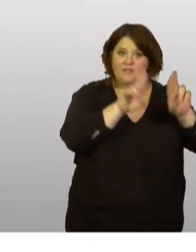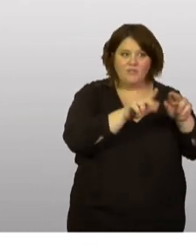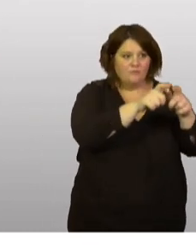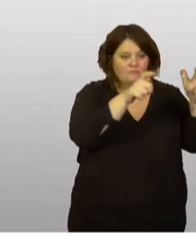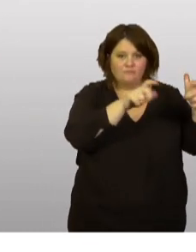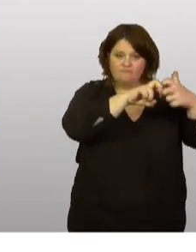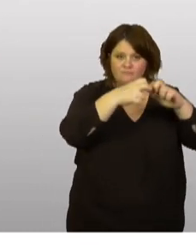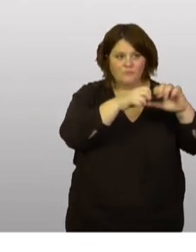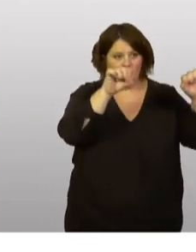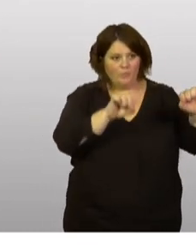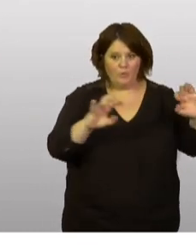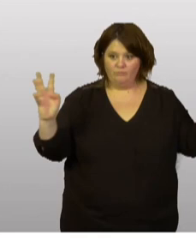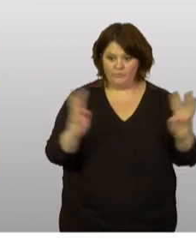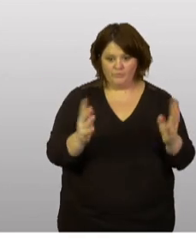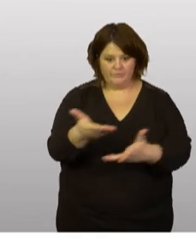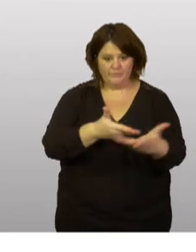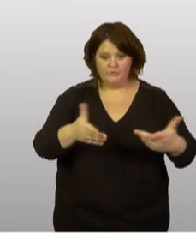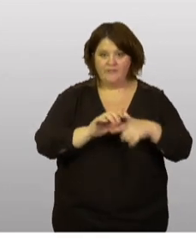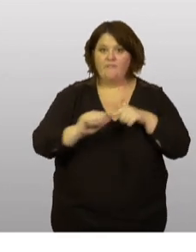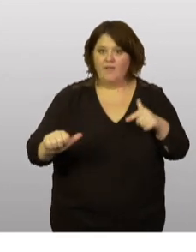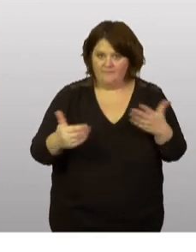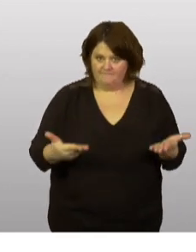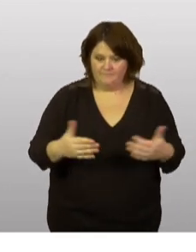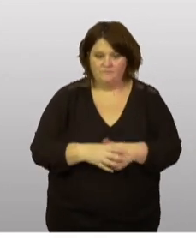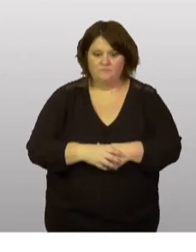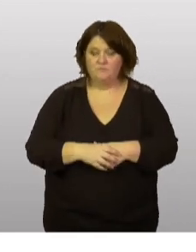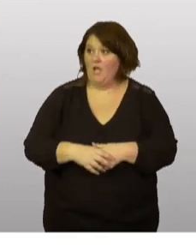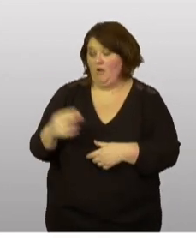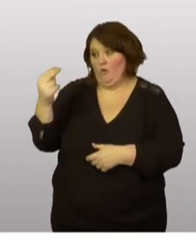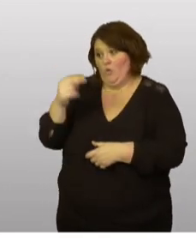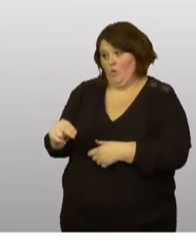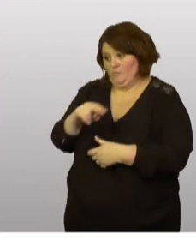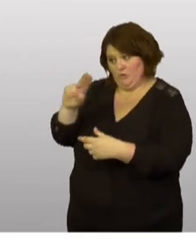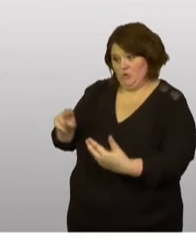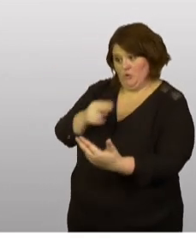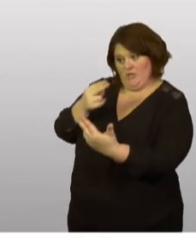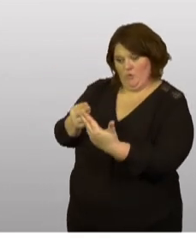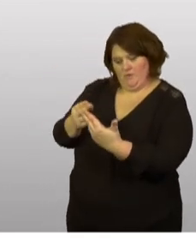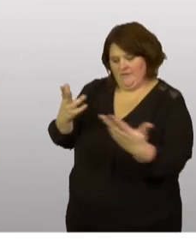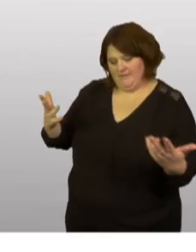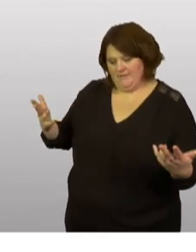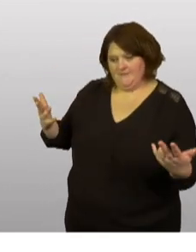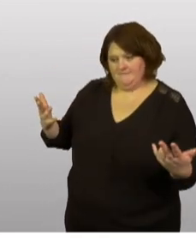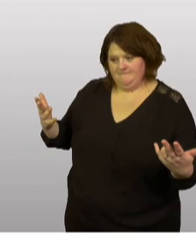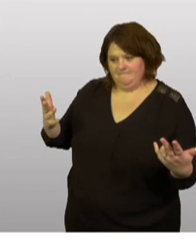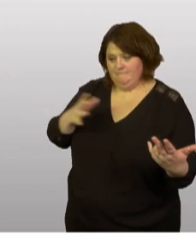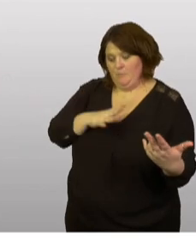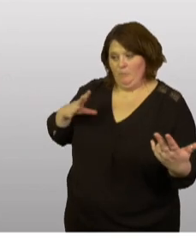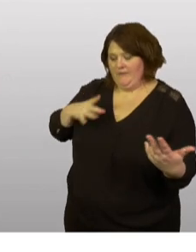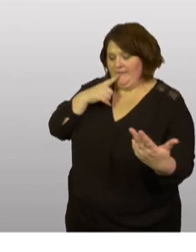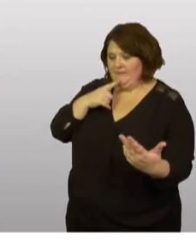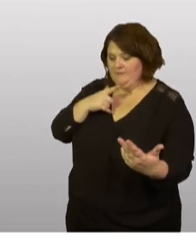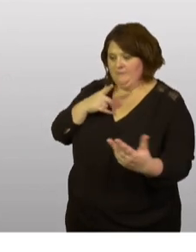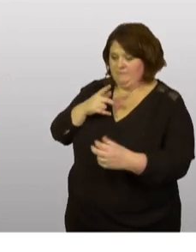aujourd'hui faisaient. Non, madame, je réponds peut-être lapidairement, mais